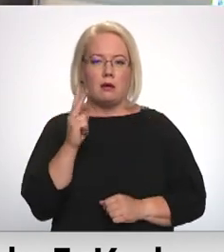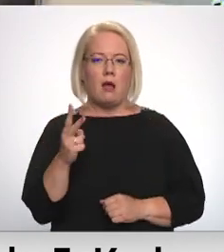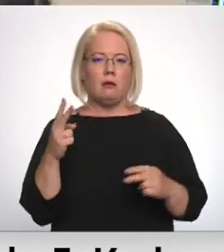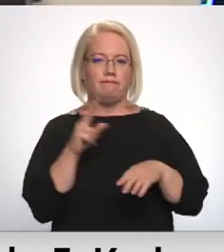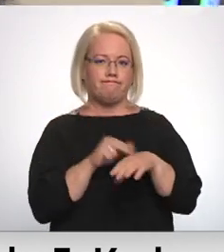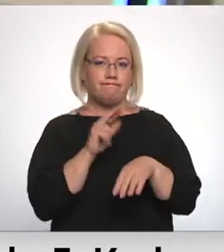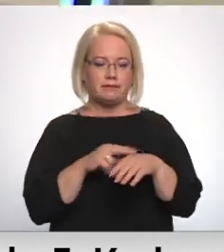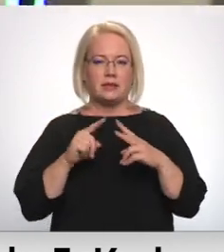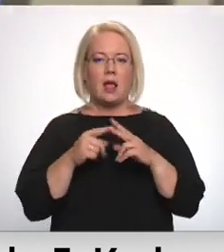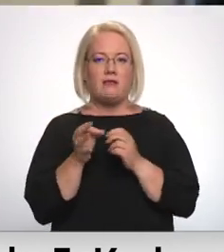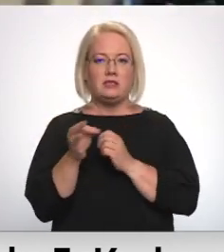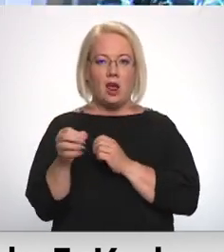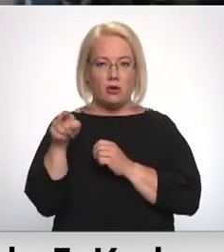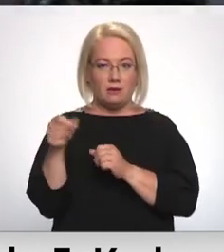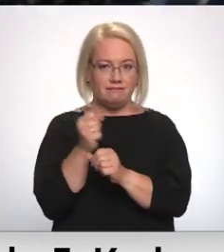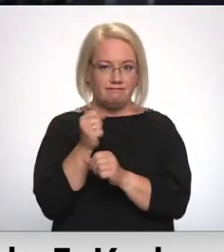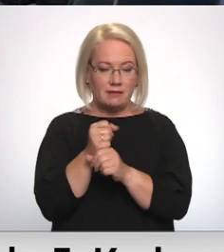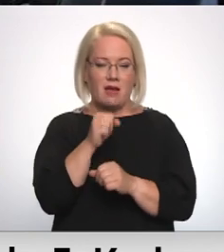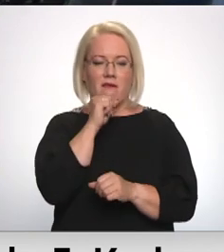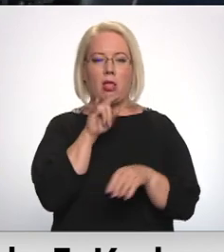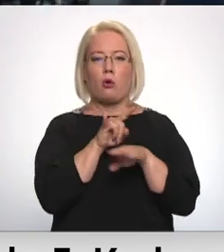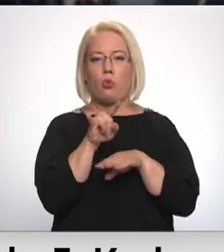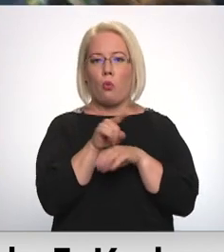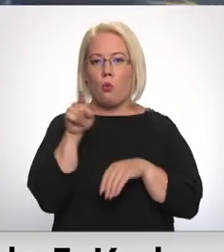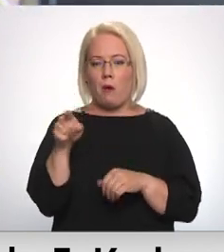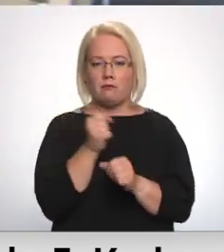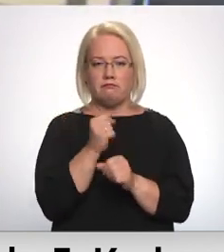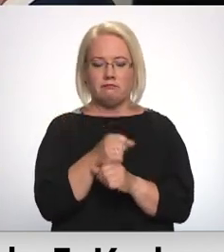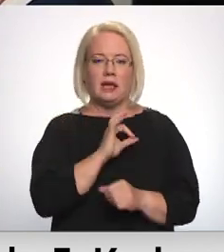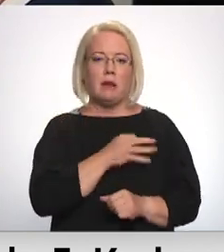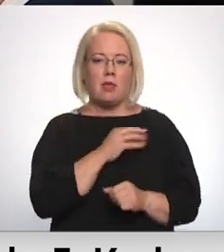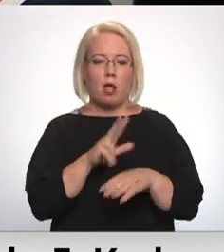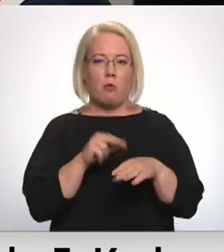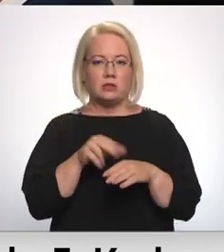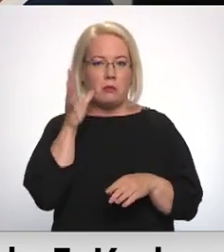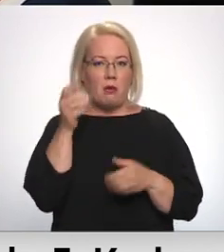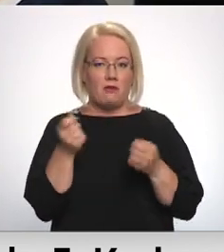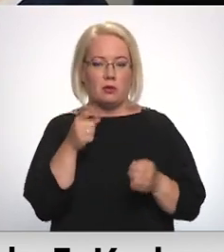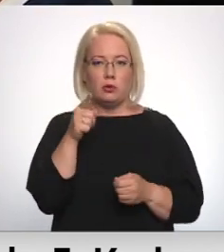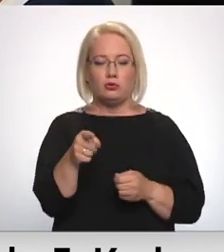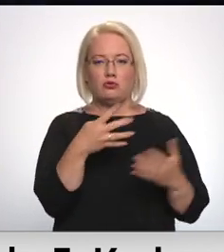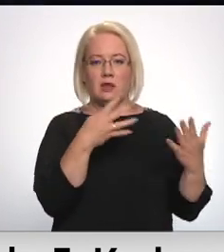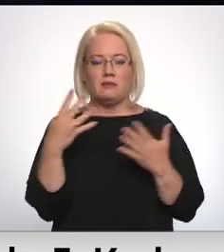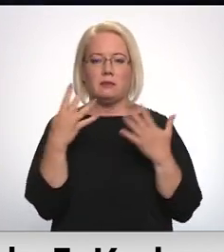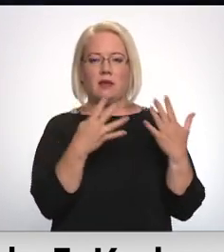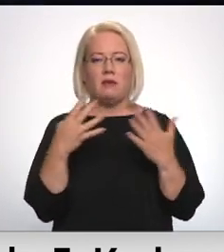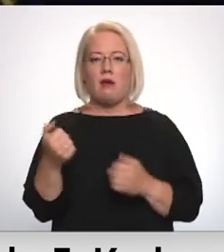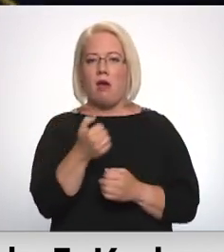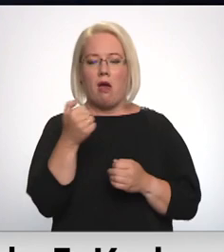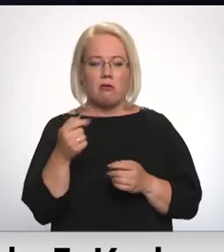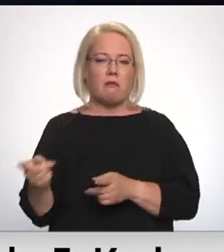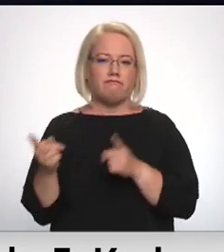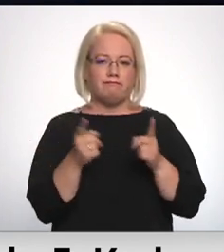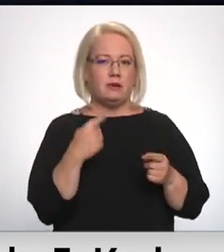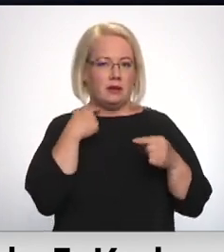Milicis Jelgavas rajonā. Vēlāk strādāja Stukuma rajona kriminēla policijas pārvaldē, bet 1999. gadā pārnāca